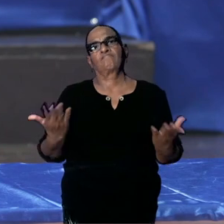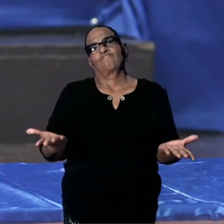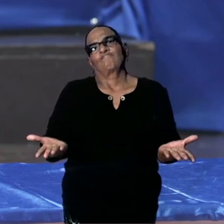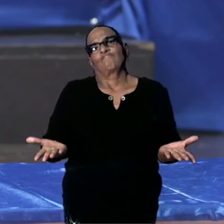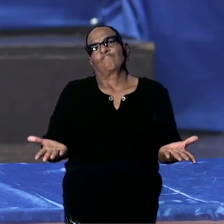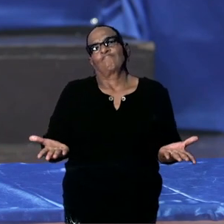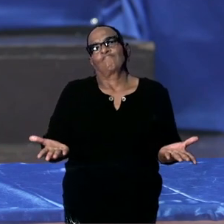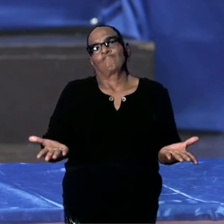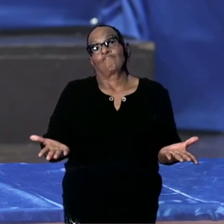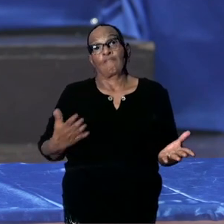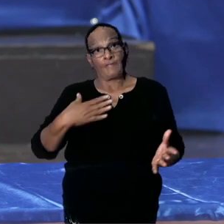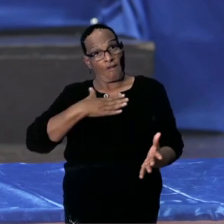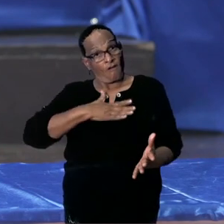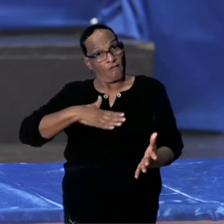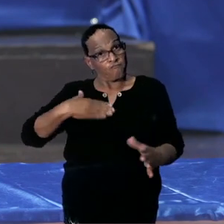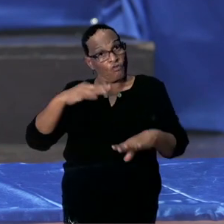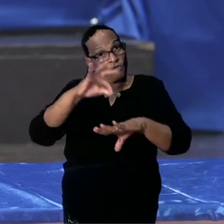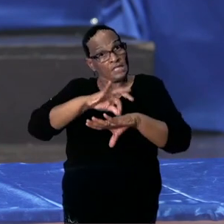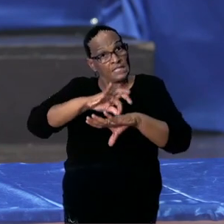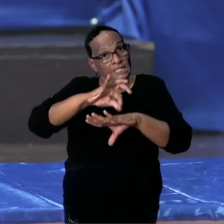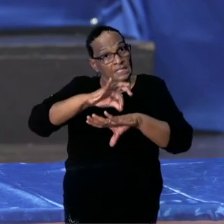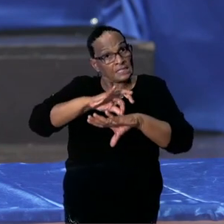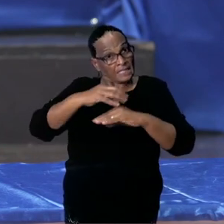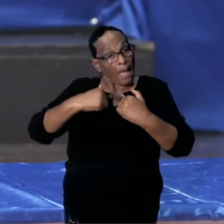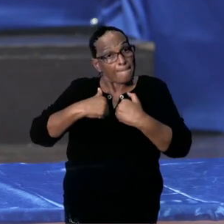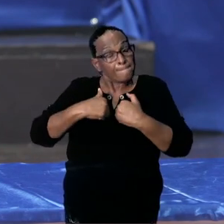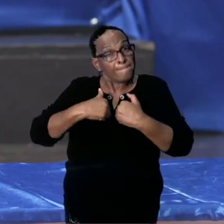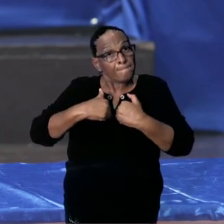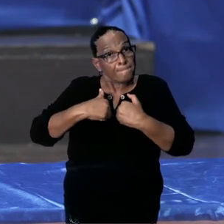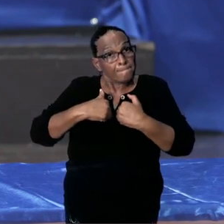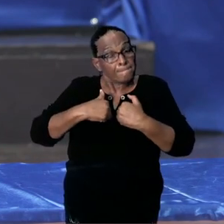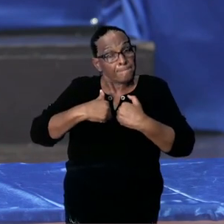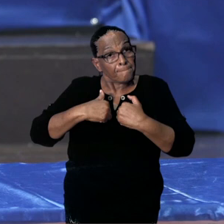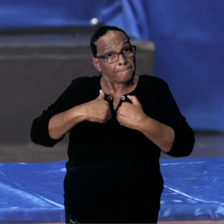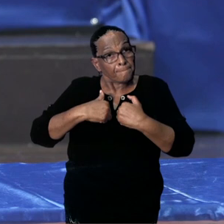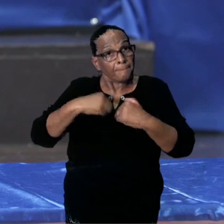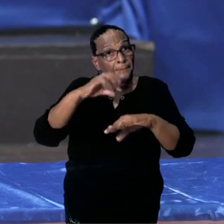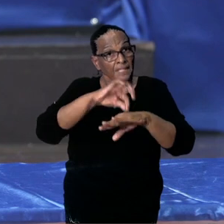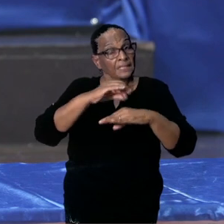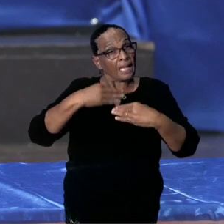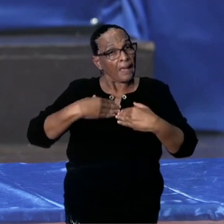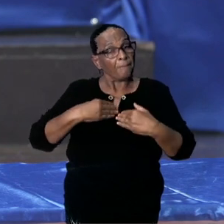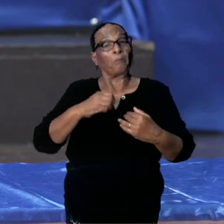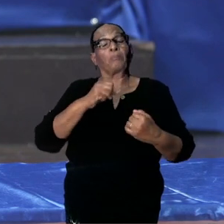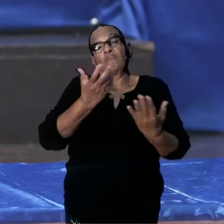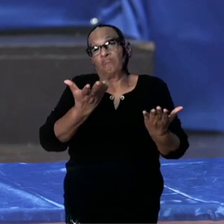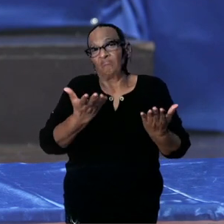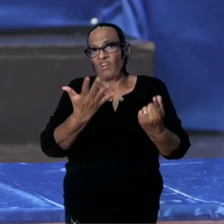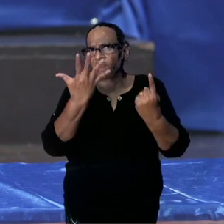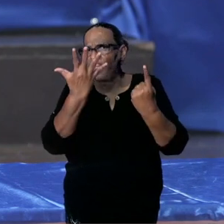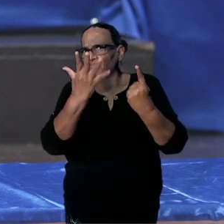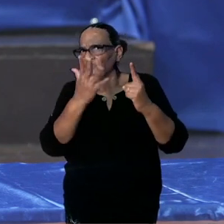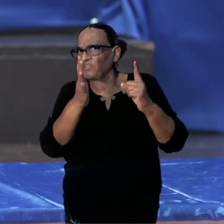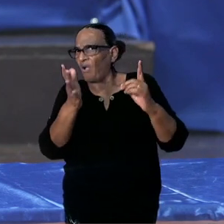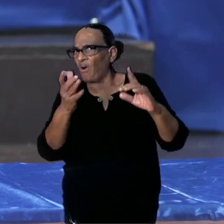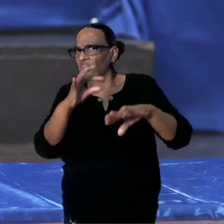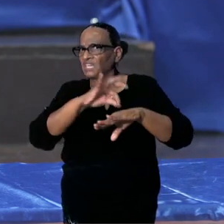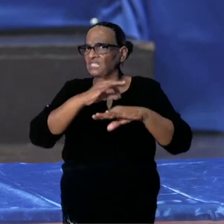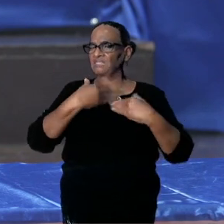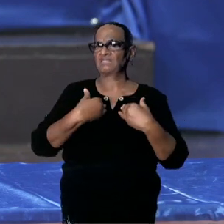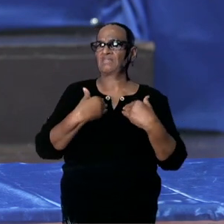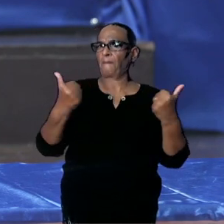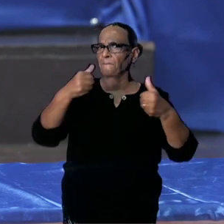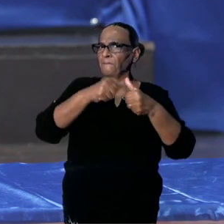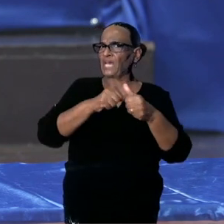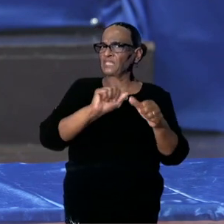en iedereen zou die klachten moeten kennen. Het zijn er volgens mij een vijftiental klachten die gewoon kunnen passen bij covid